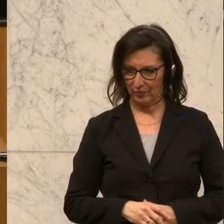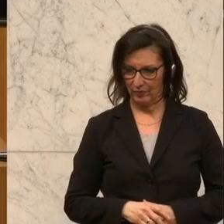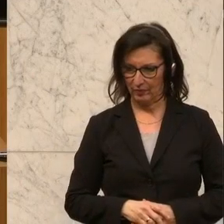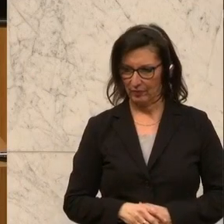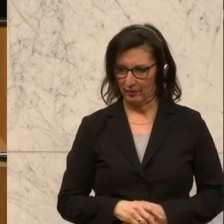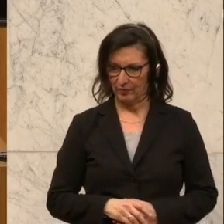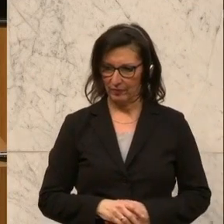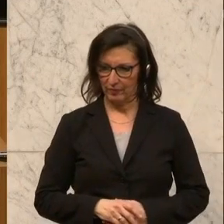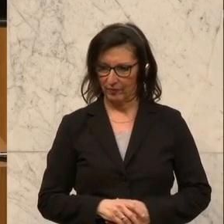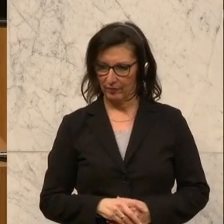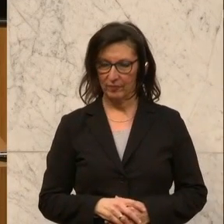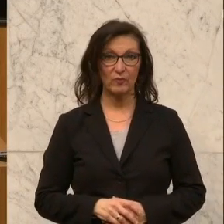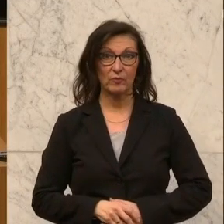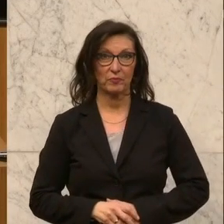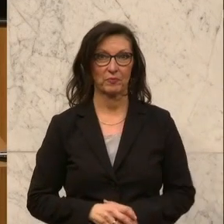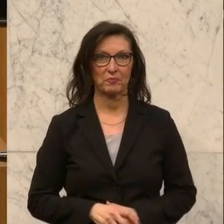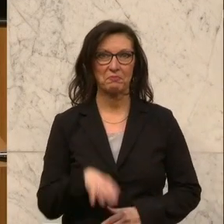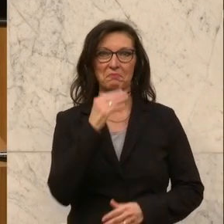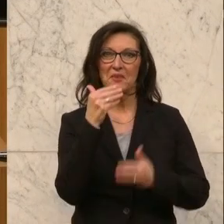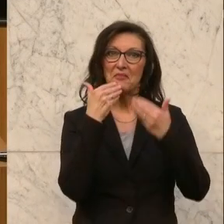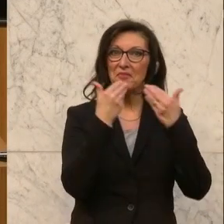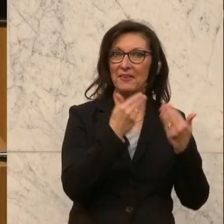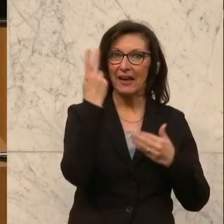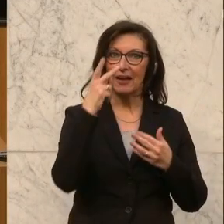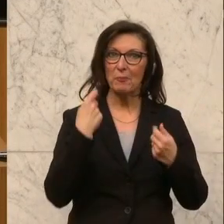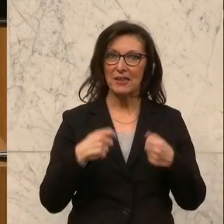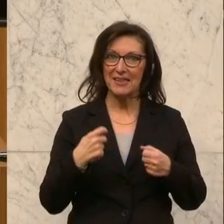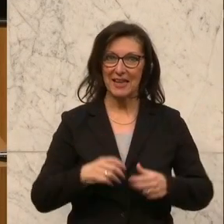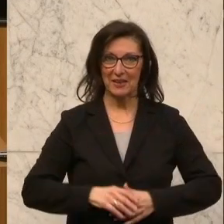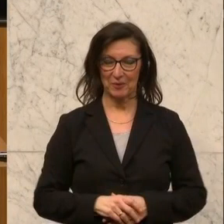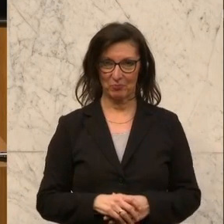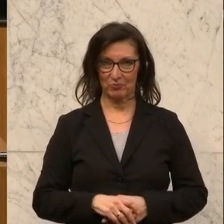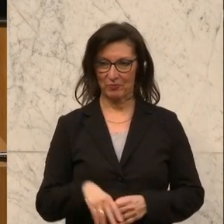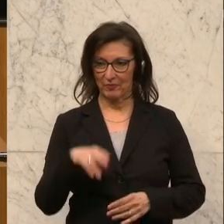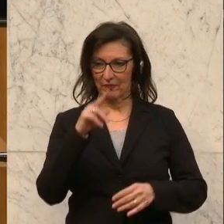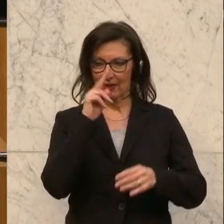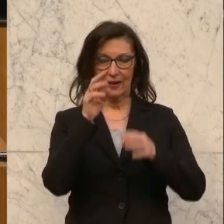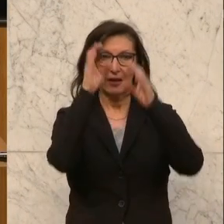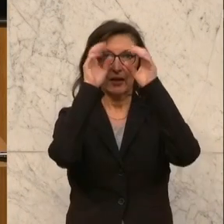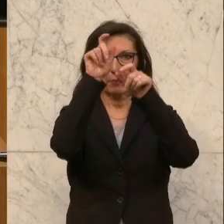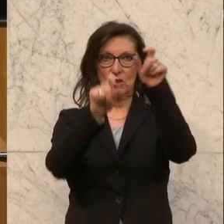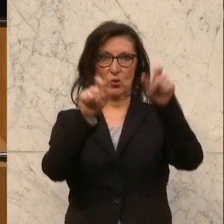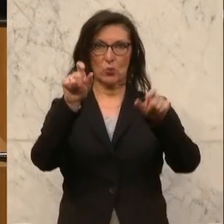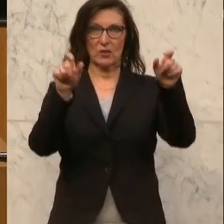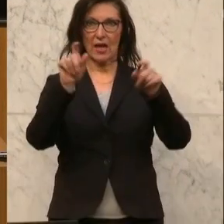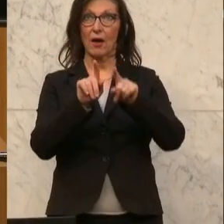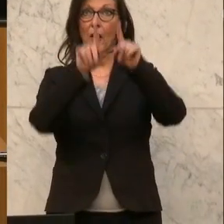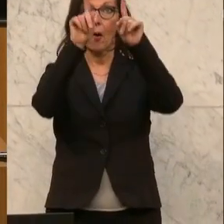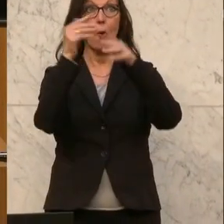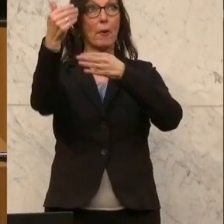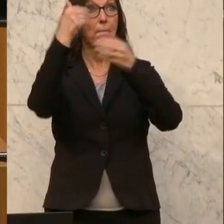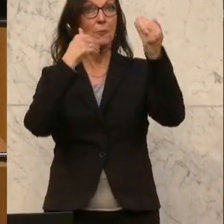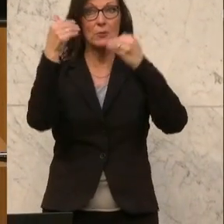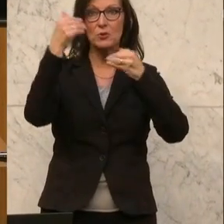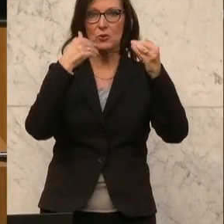Und Corinna Scharzenberger von der ÖVP ist die vorerstletzte Rednerin zum Thema künstliche Intelligenz.